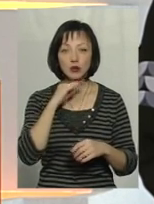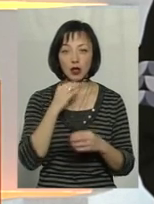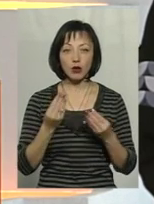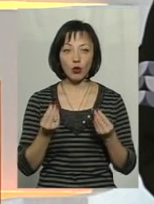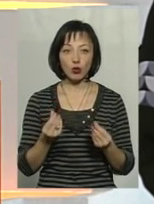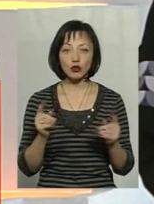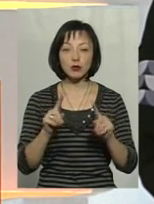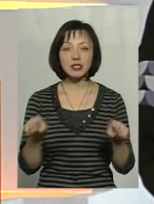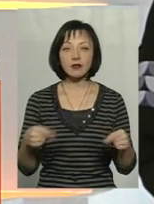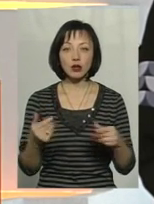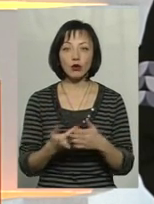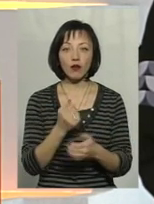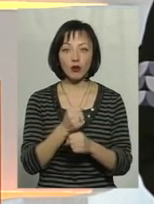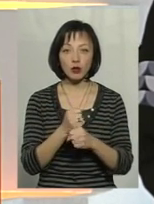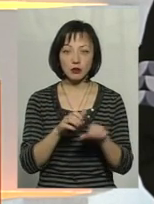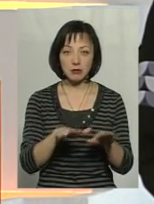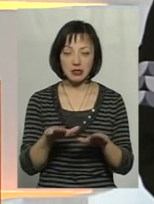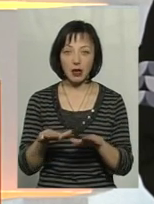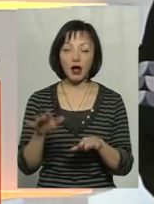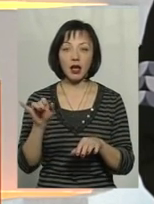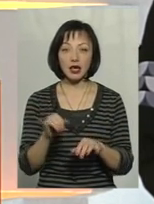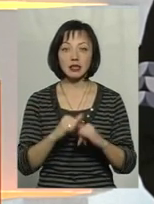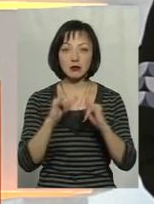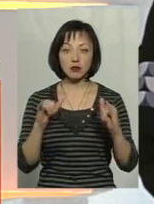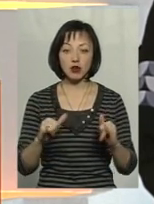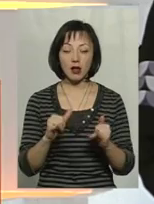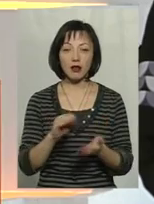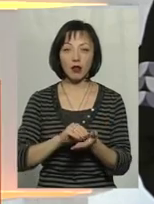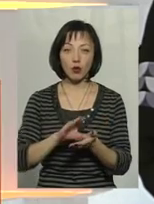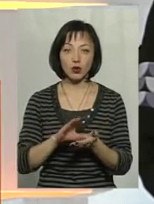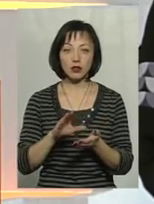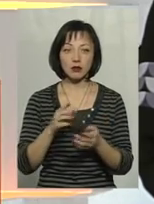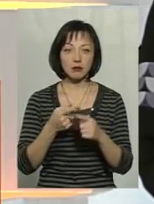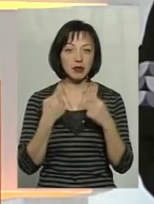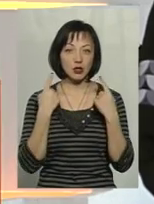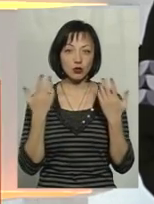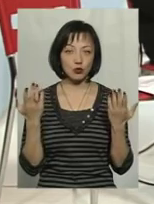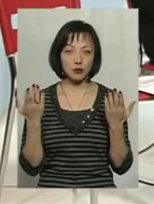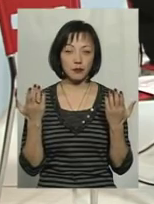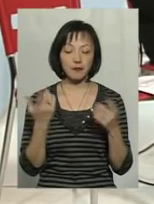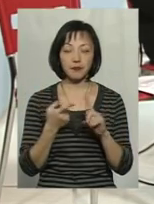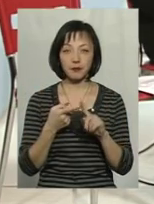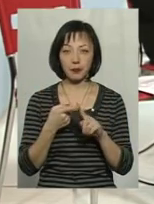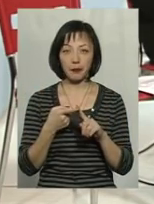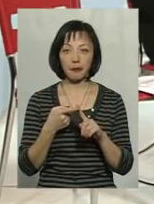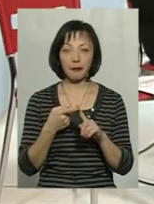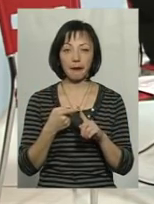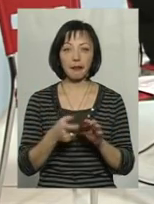коштів, щоби створити нові робочі місця і при цьому збільшити надходження, ми не чули. Це перше.